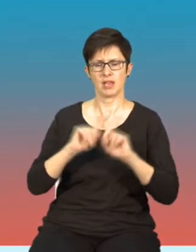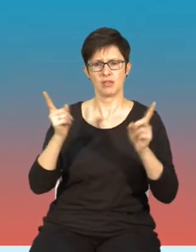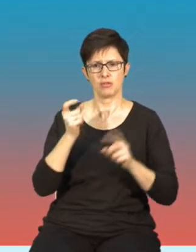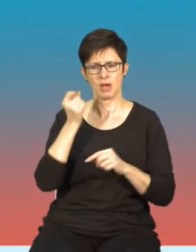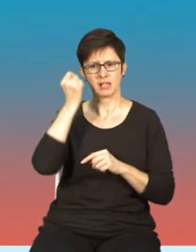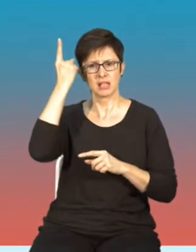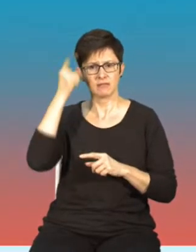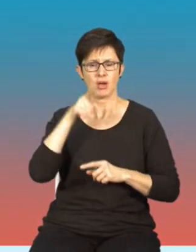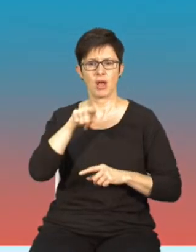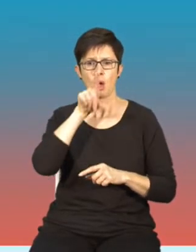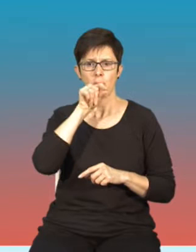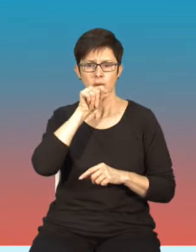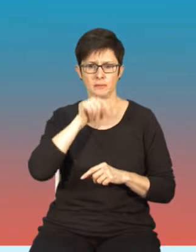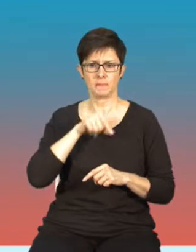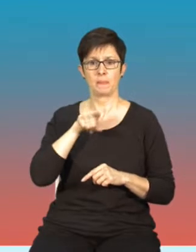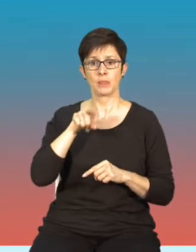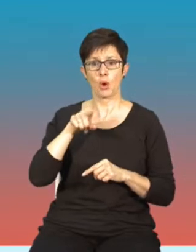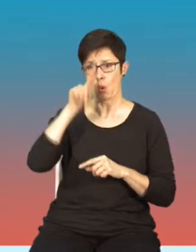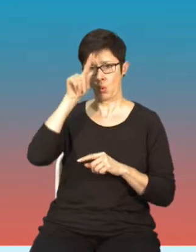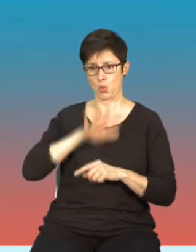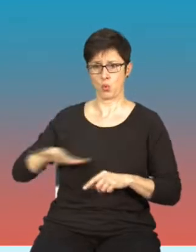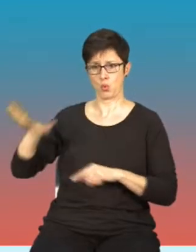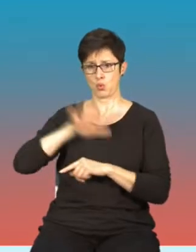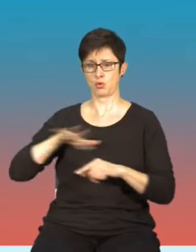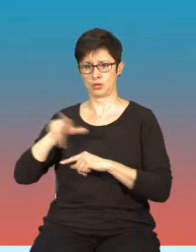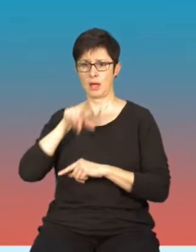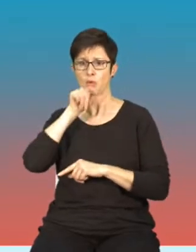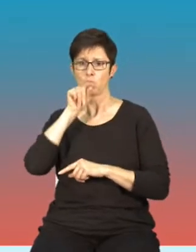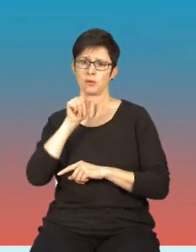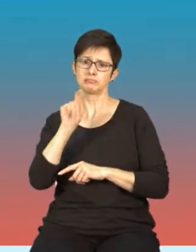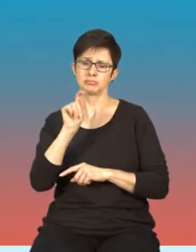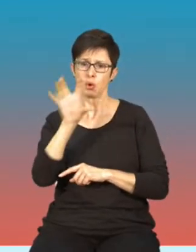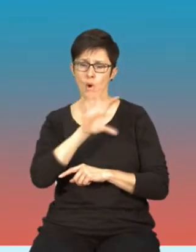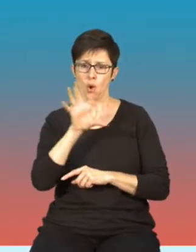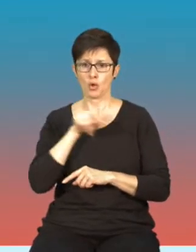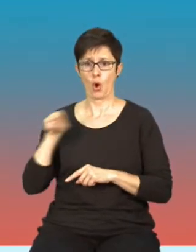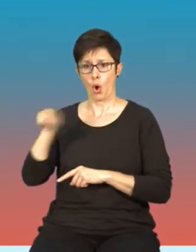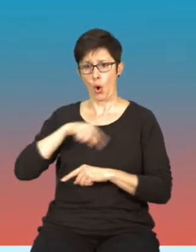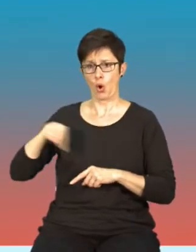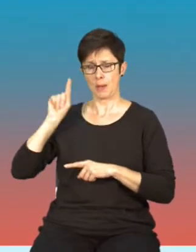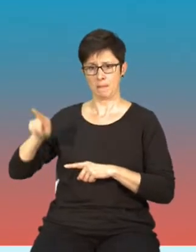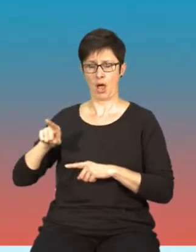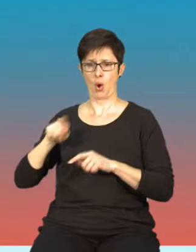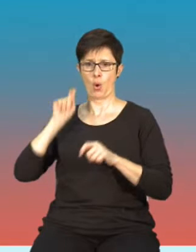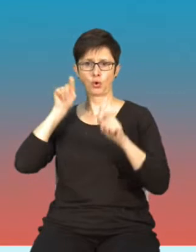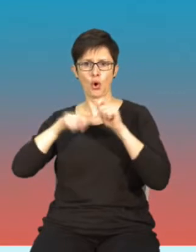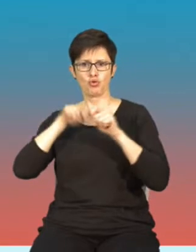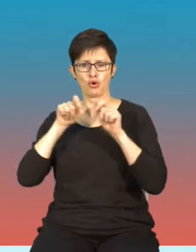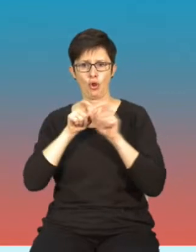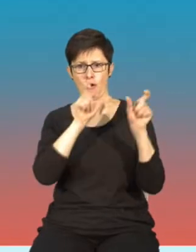Twittera, gdzie to społeczność użytkowników ma być jakby tym mechanizmem, który kontroluje,